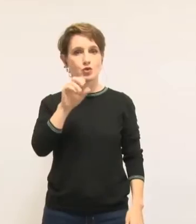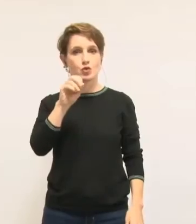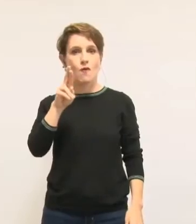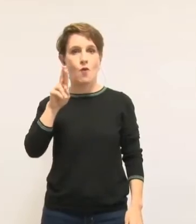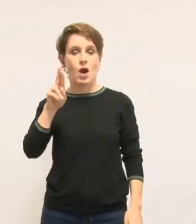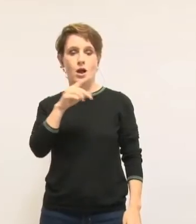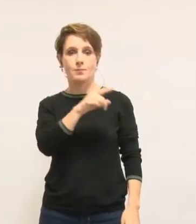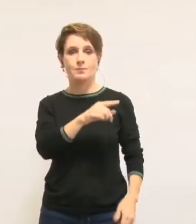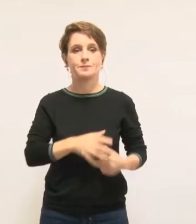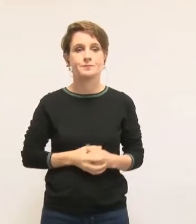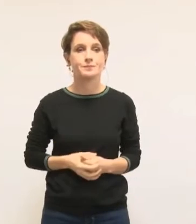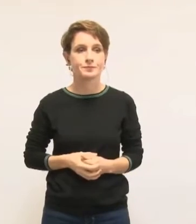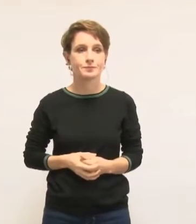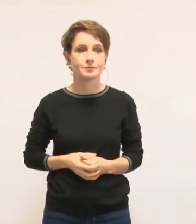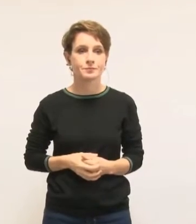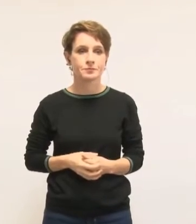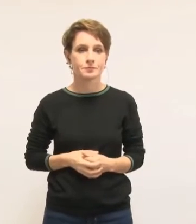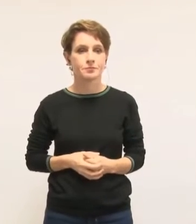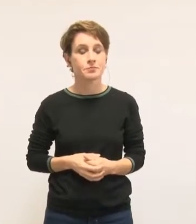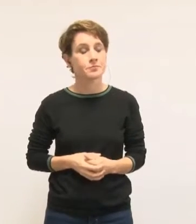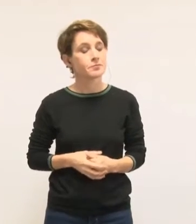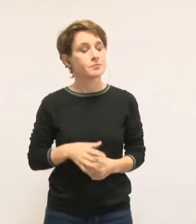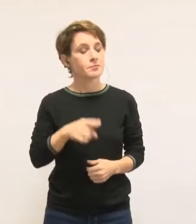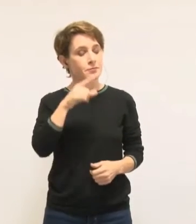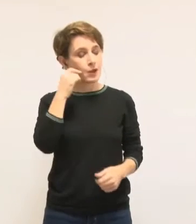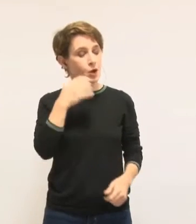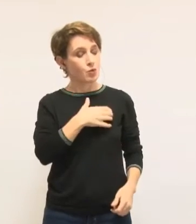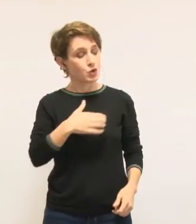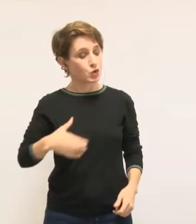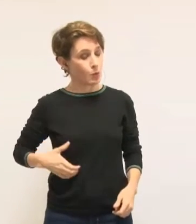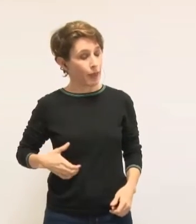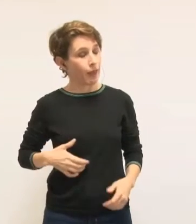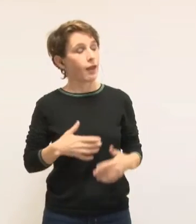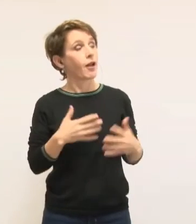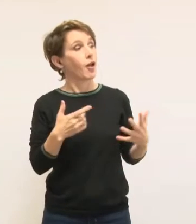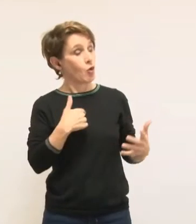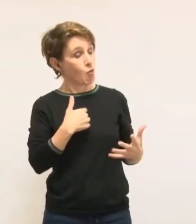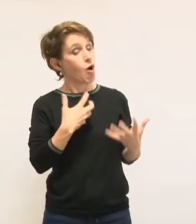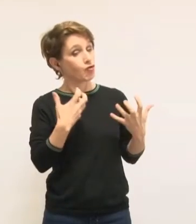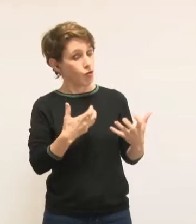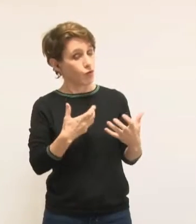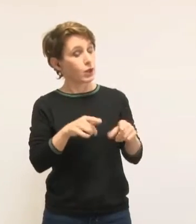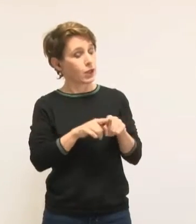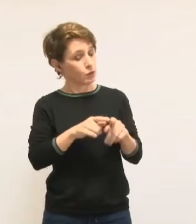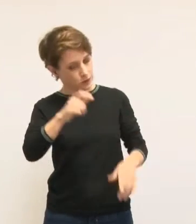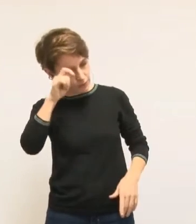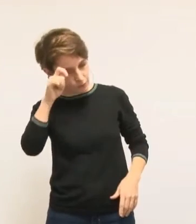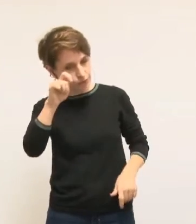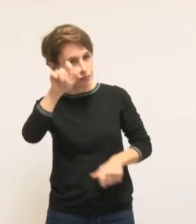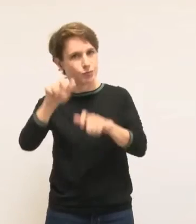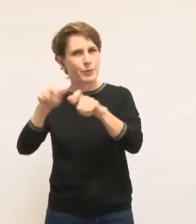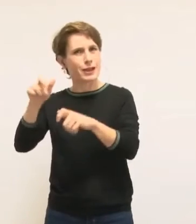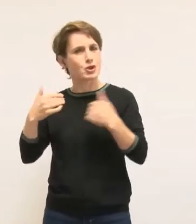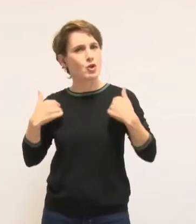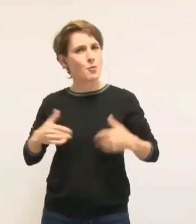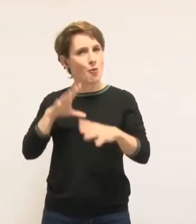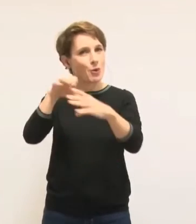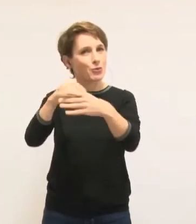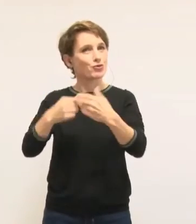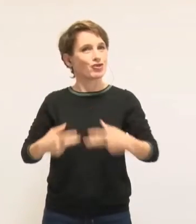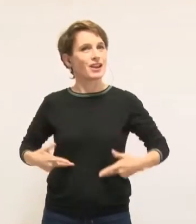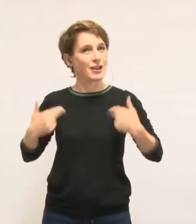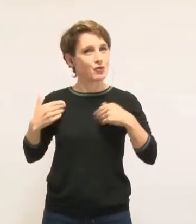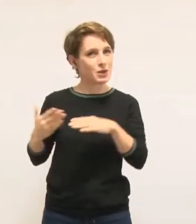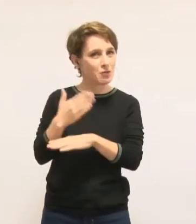Monsieur le maire, je voudrais à mon tour saluer les membres de l'atelier de projet, saluer leur travail, leur